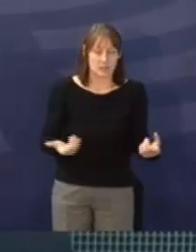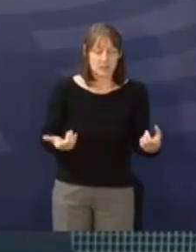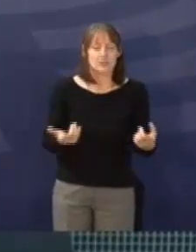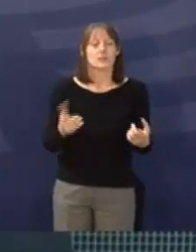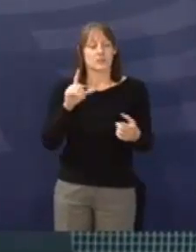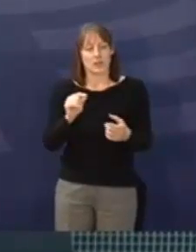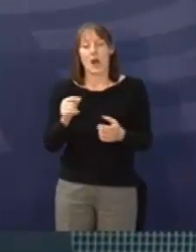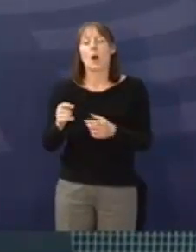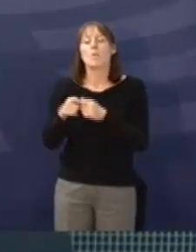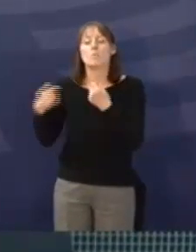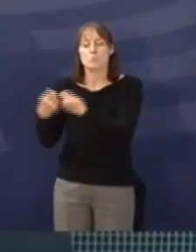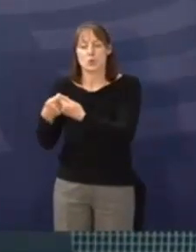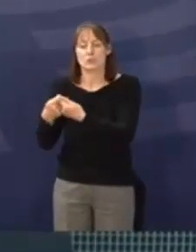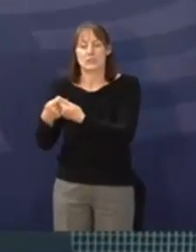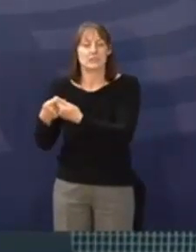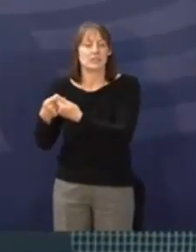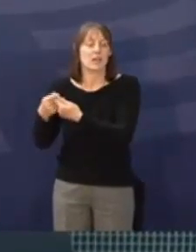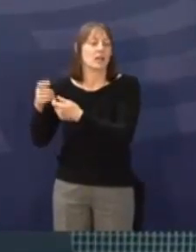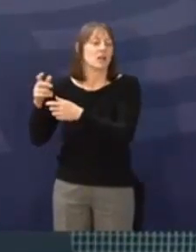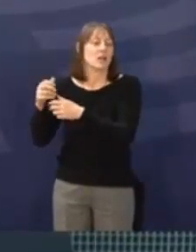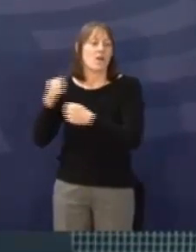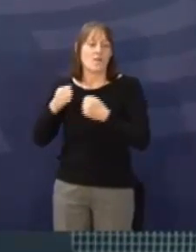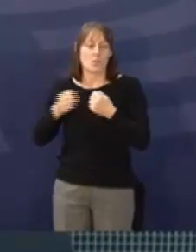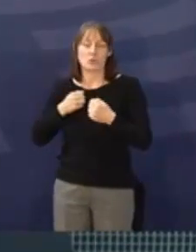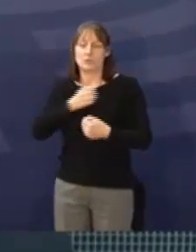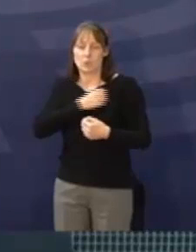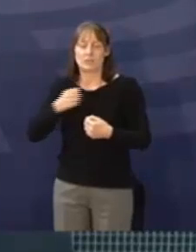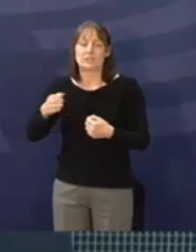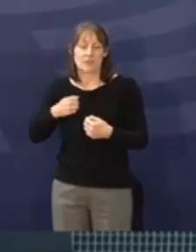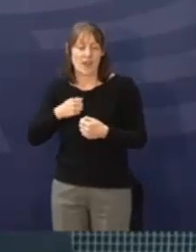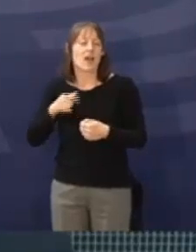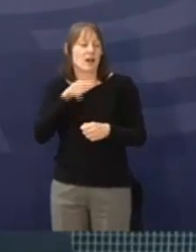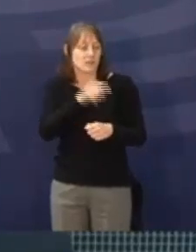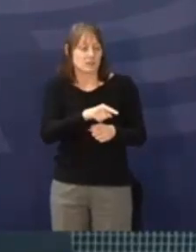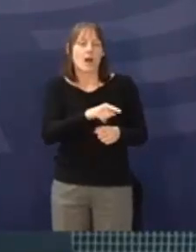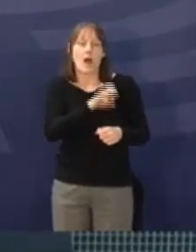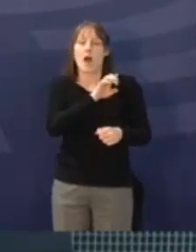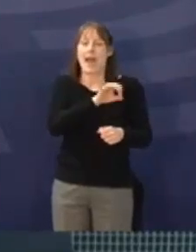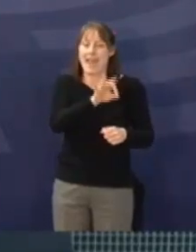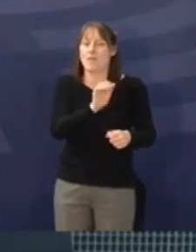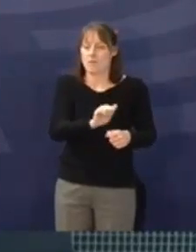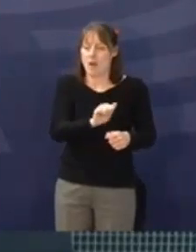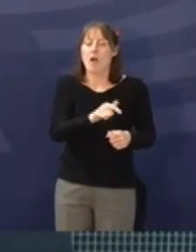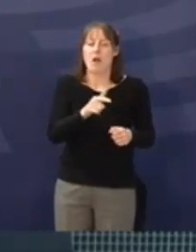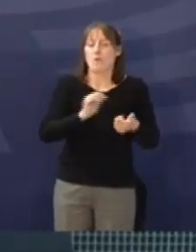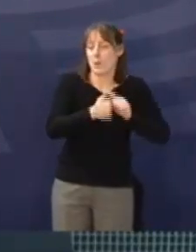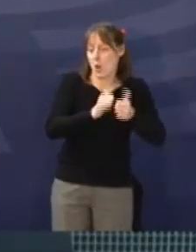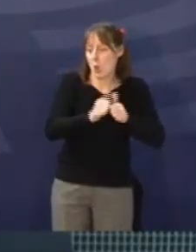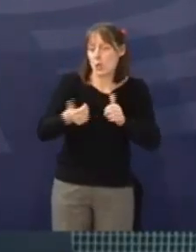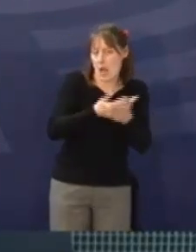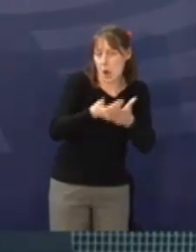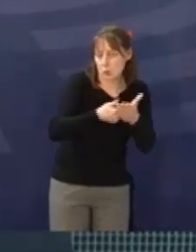Bundeswehr ihre Piloten an der European Flight Academy in Bremen aus. nach bisherigen Aussagen, so